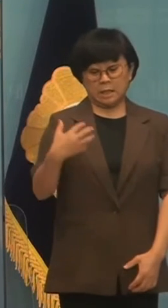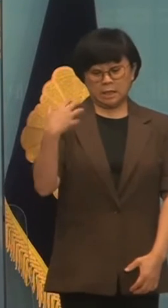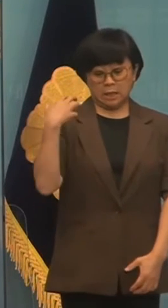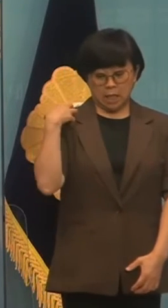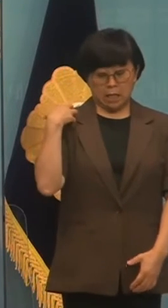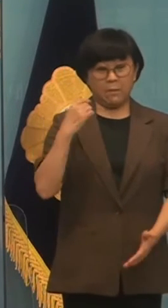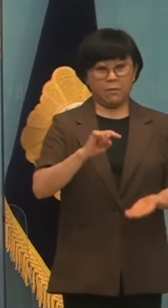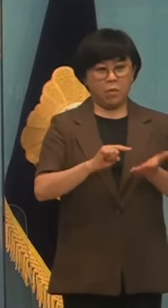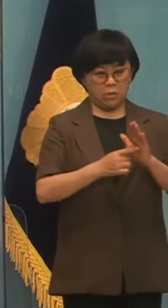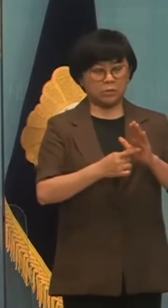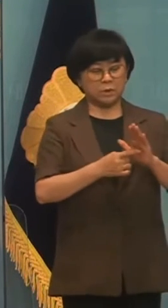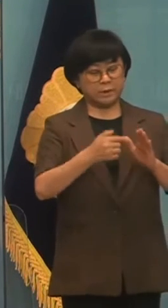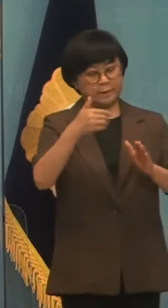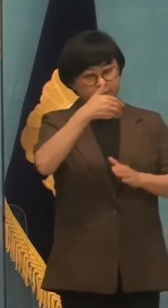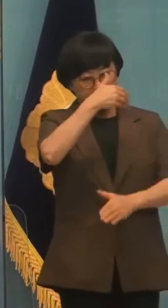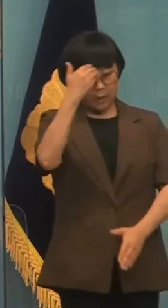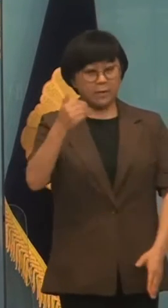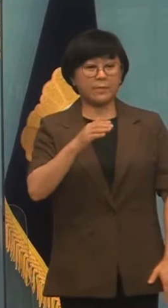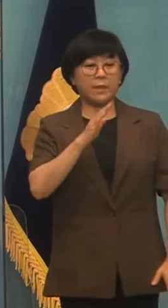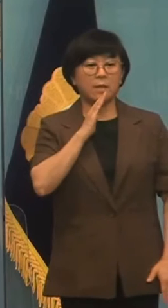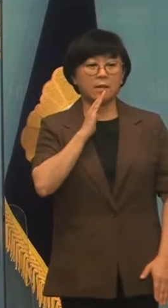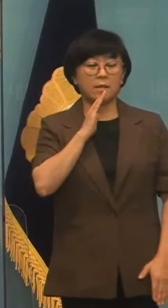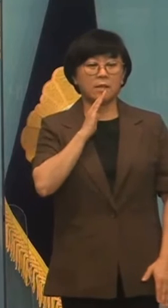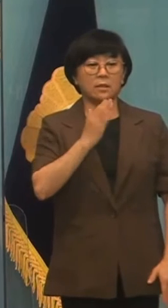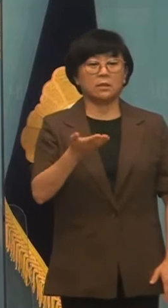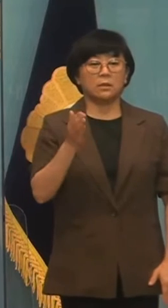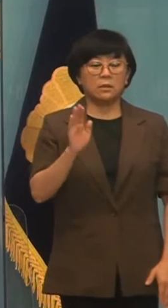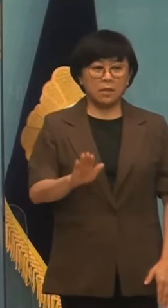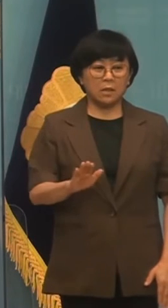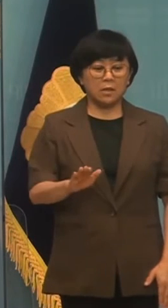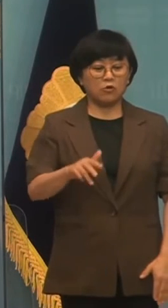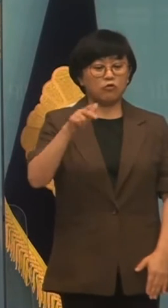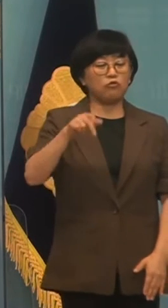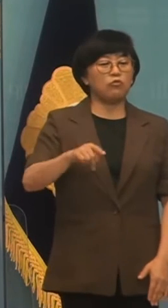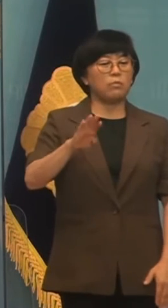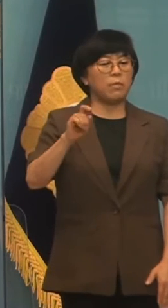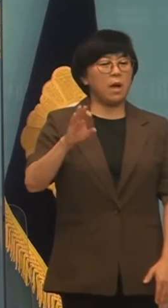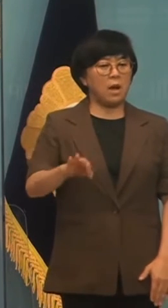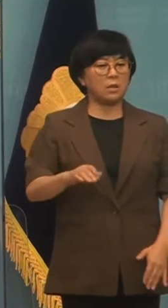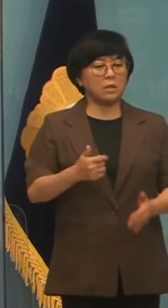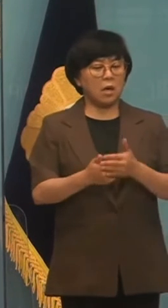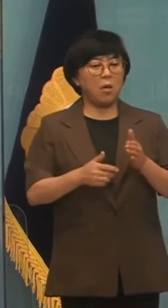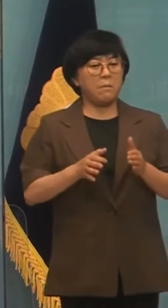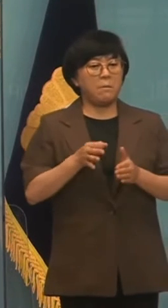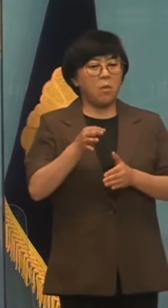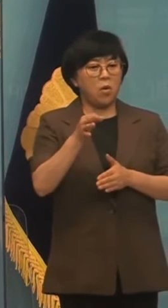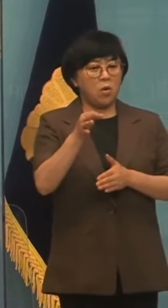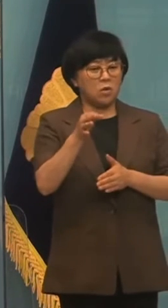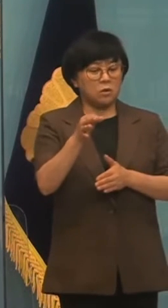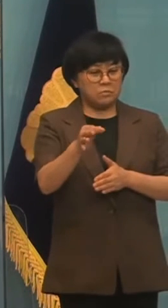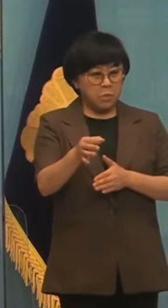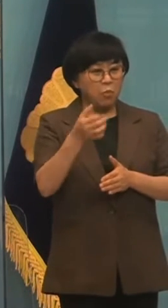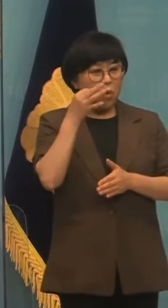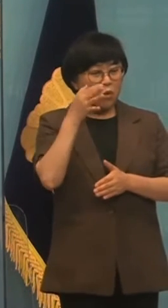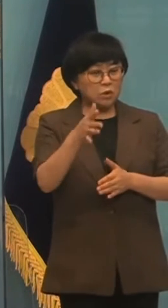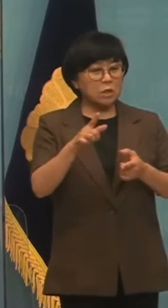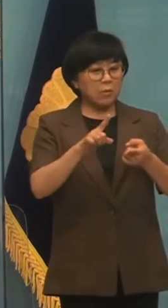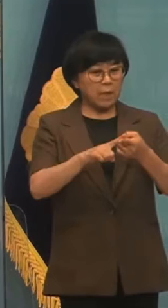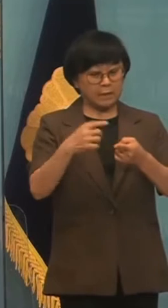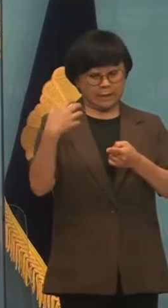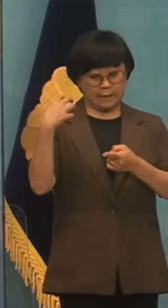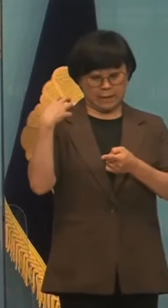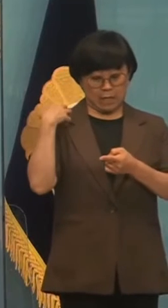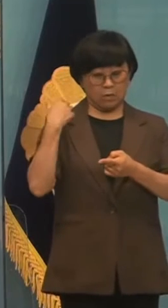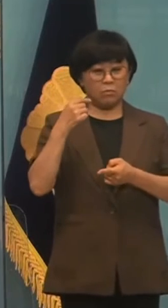표명한 것은 그나마 다행입니다. 하지만 쿠팡은 선심성 대책만으로 그 책임을 다할 수 없다는 점